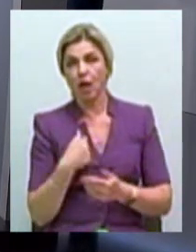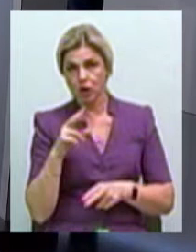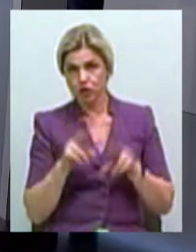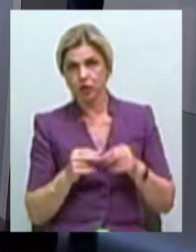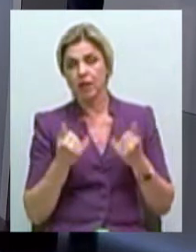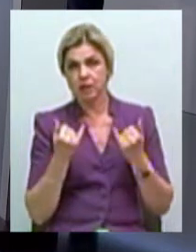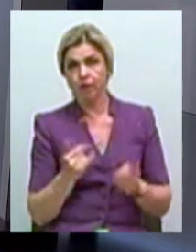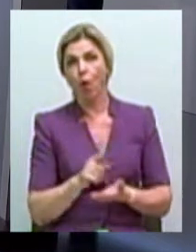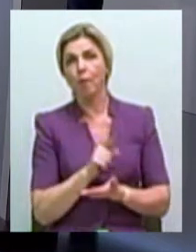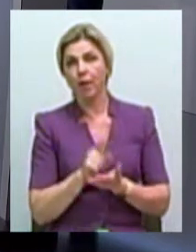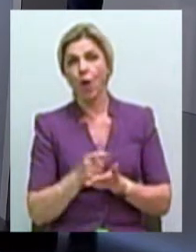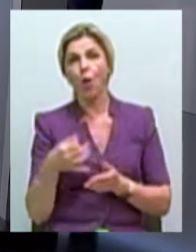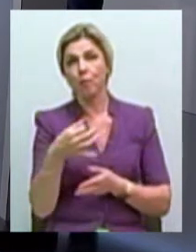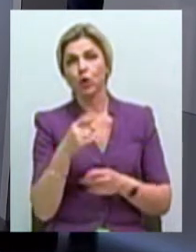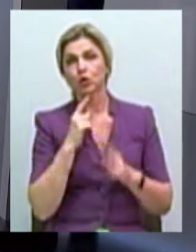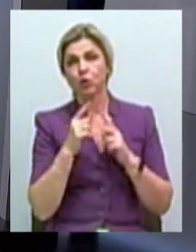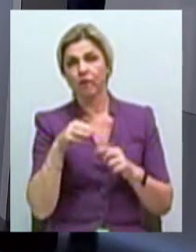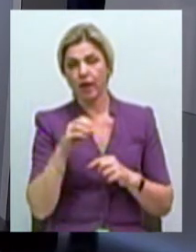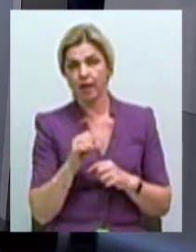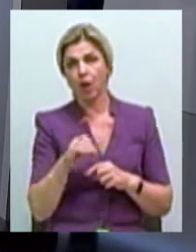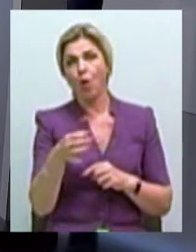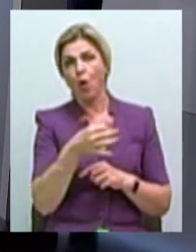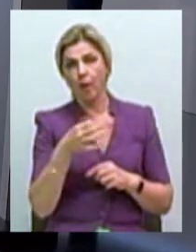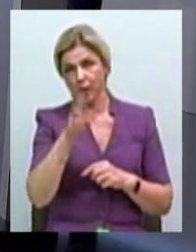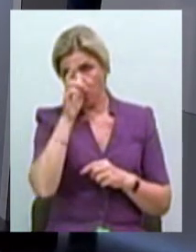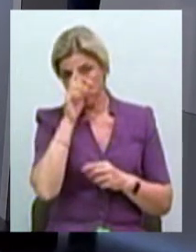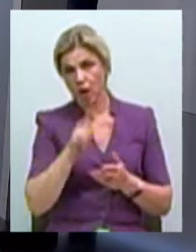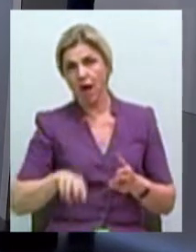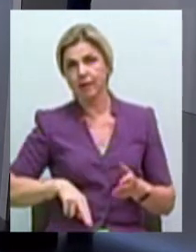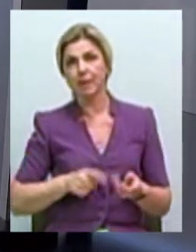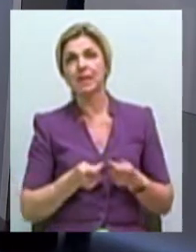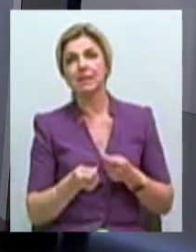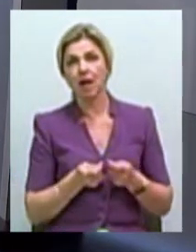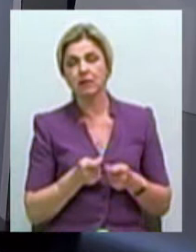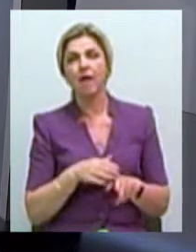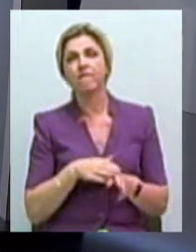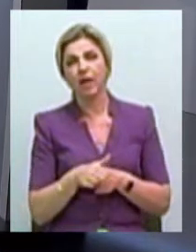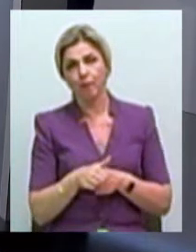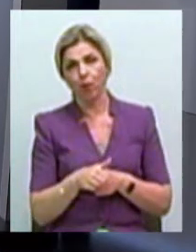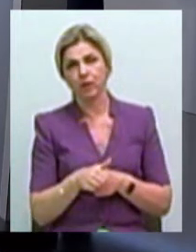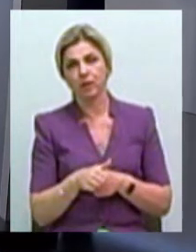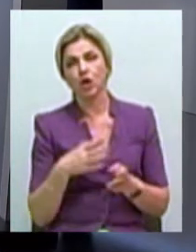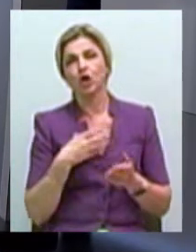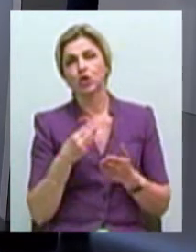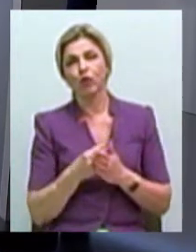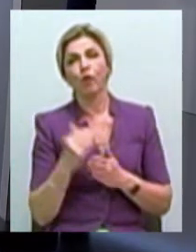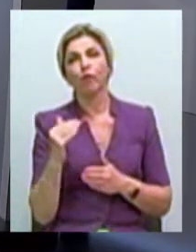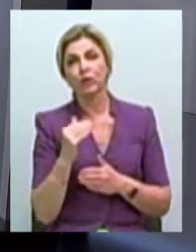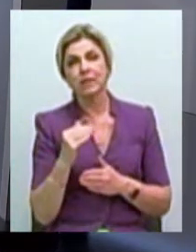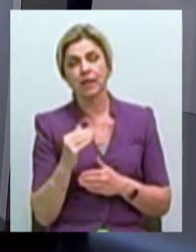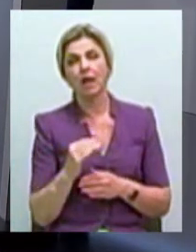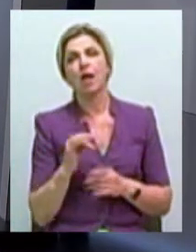обласного совета, обласної господарської администрації виконувати свої функції,